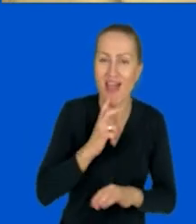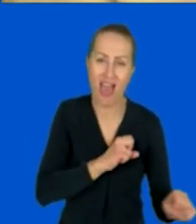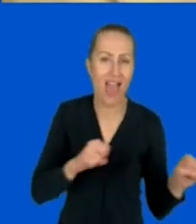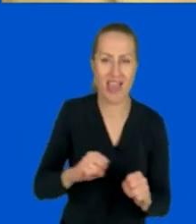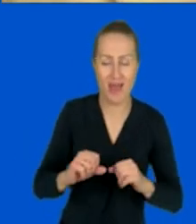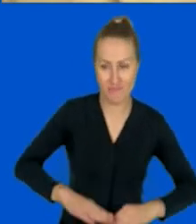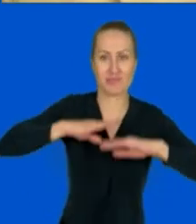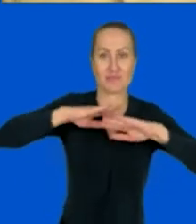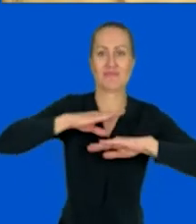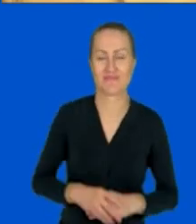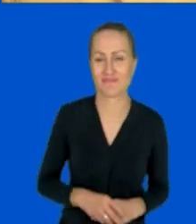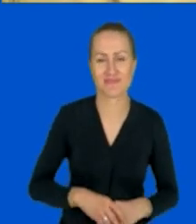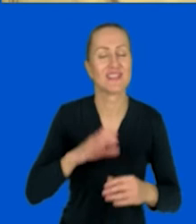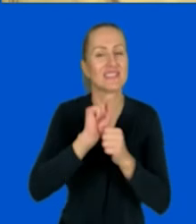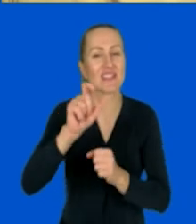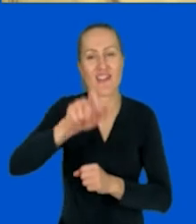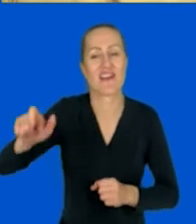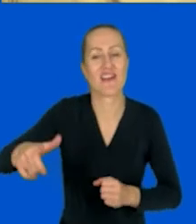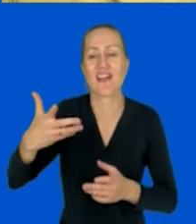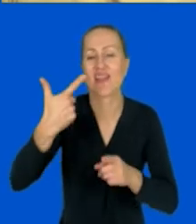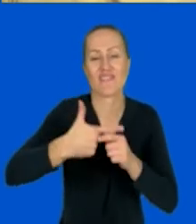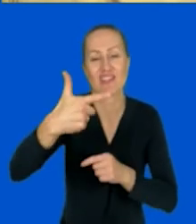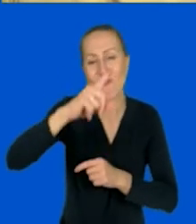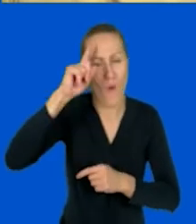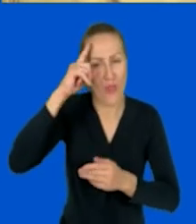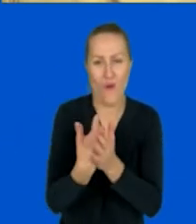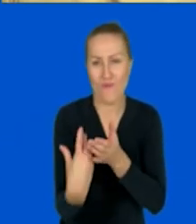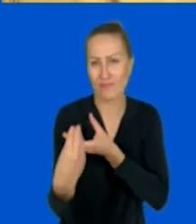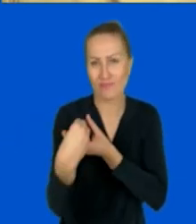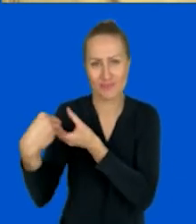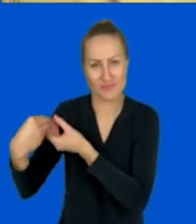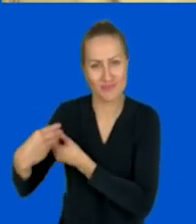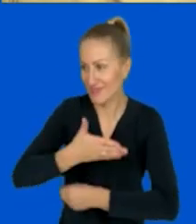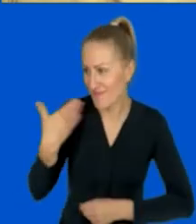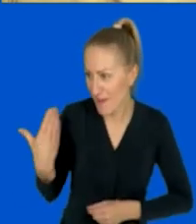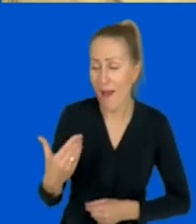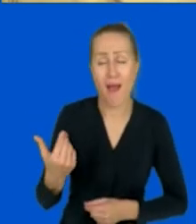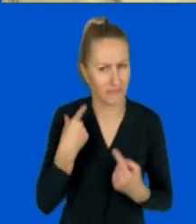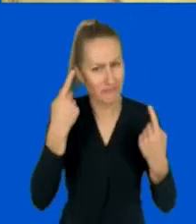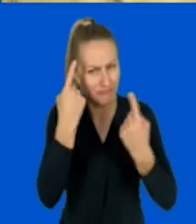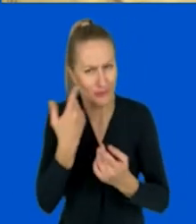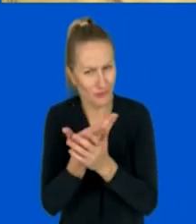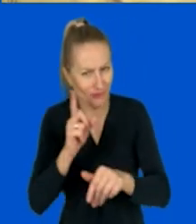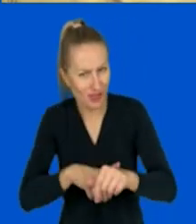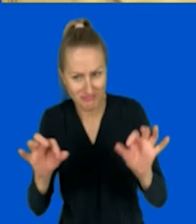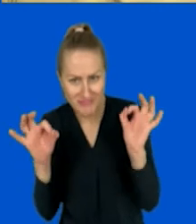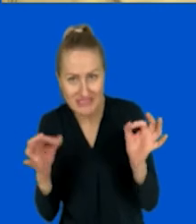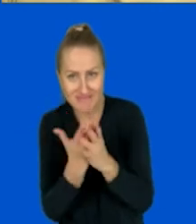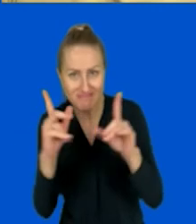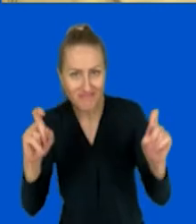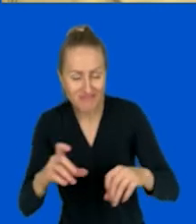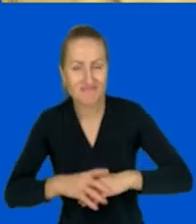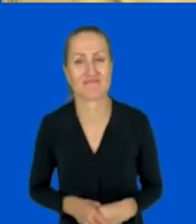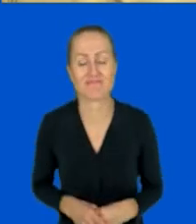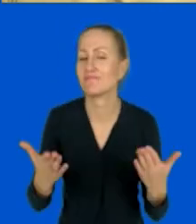Słuchajcie, jest 22 graczy, już nie dołączają następne osoby, więc myślę sobie, że jest czas, żeby zacząć. Co się stanie teraz?